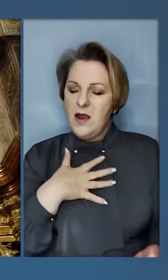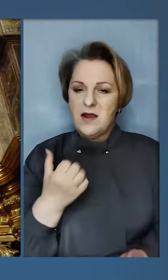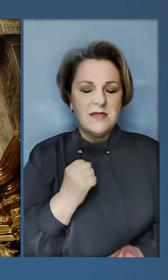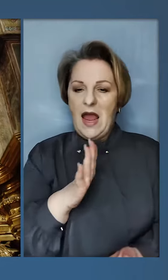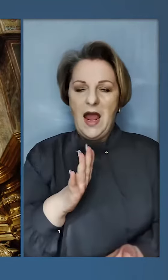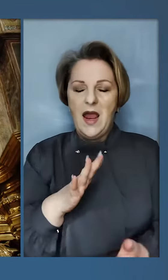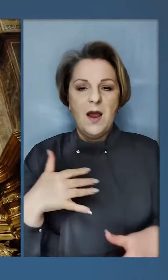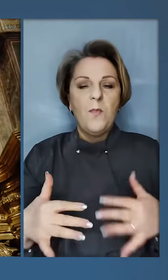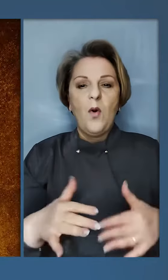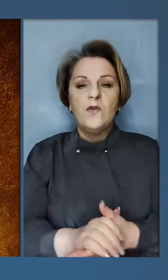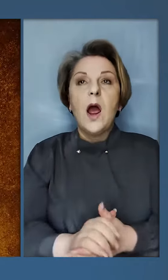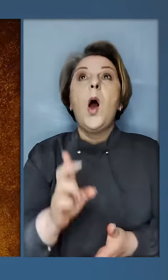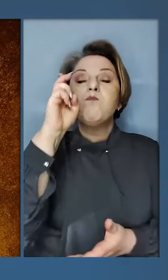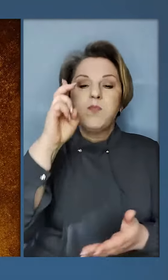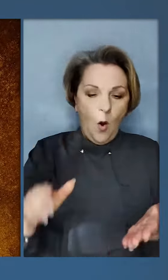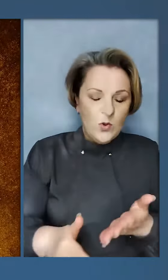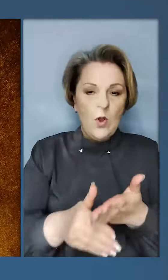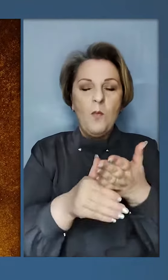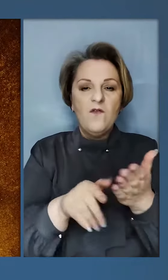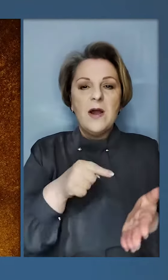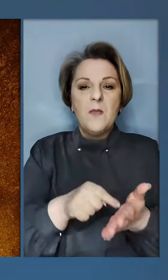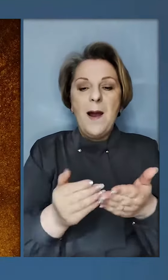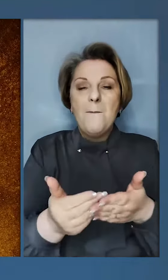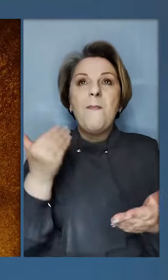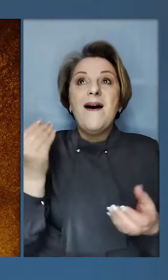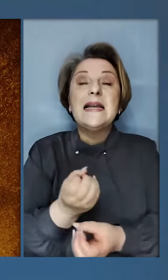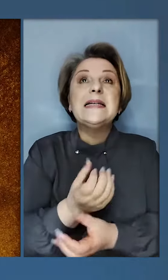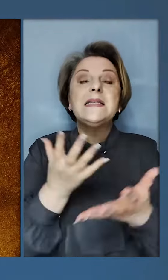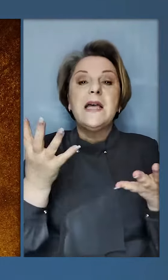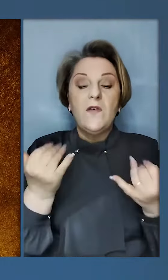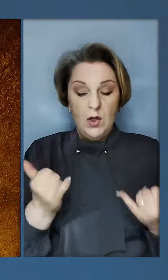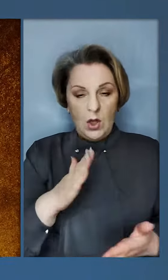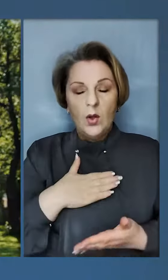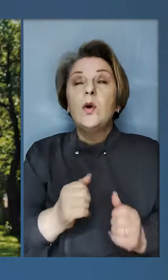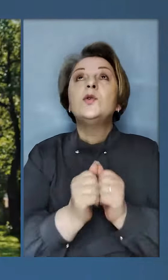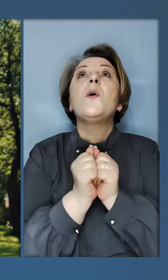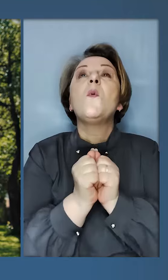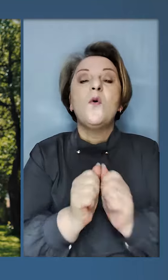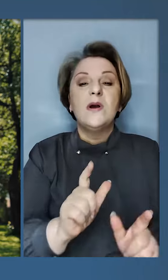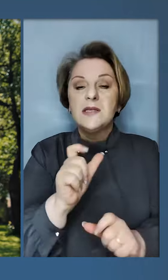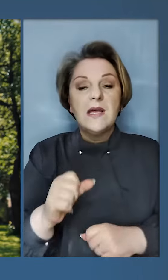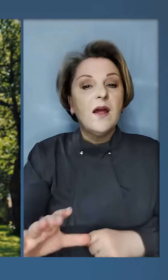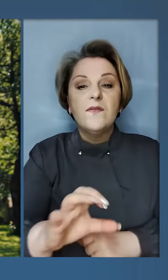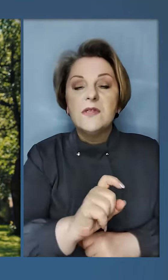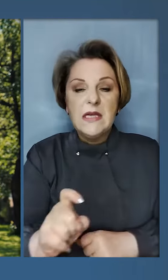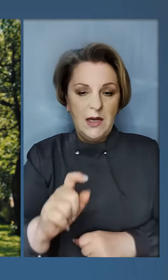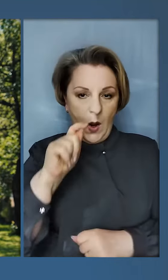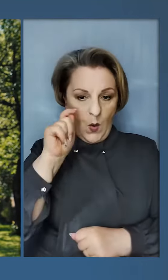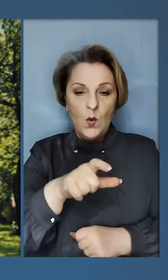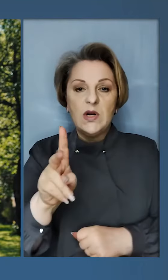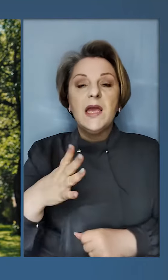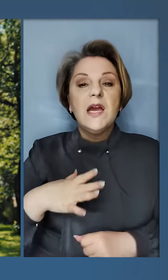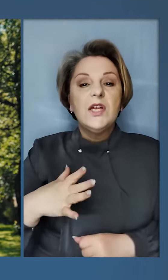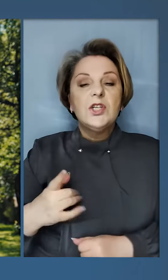воно не похитнеться. Бог допоможе йому перед світанком. Сьогодні наша молитва за всіх